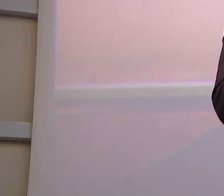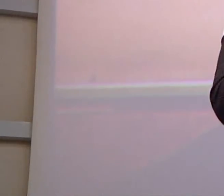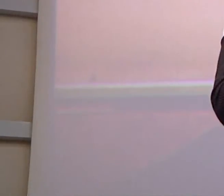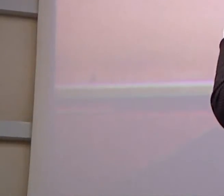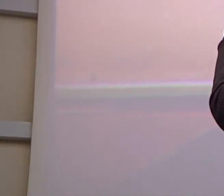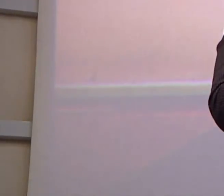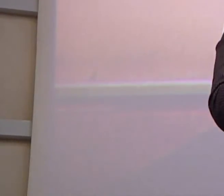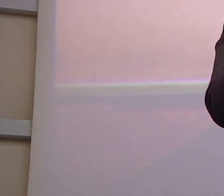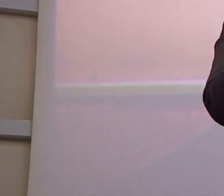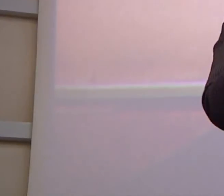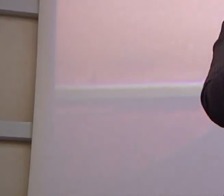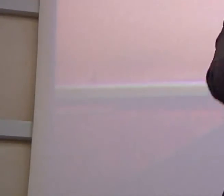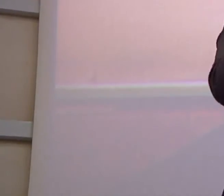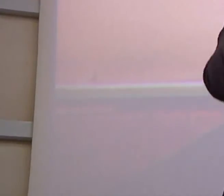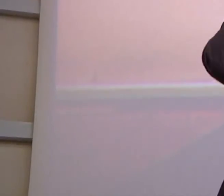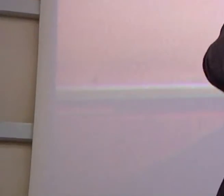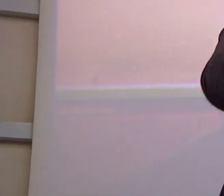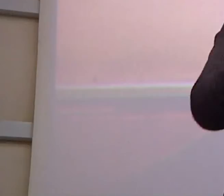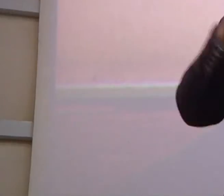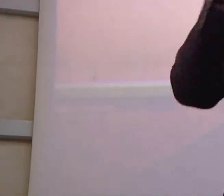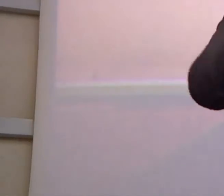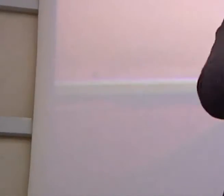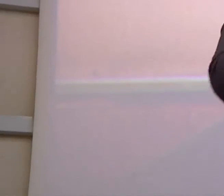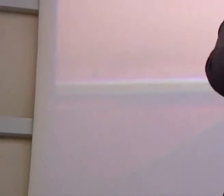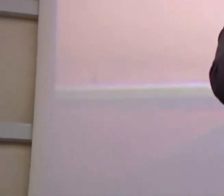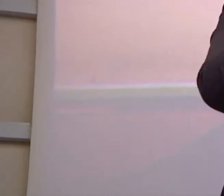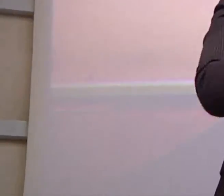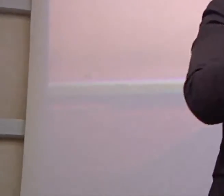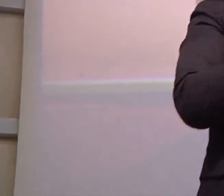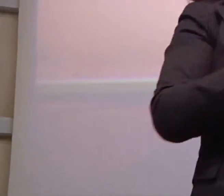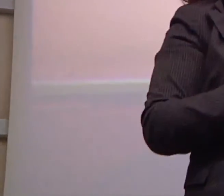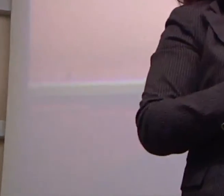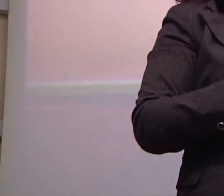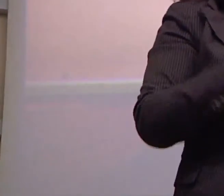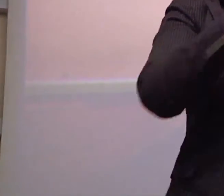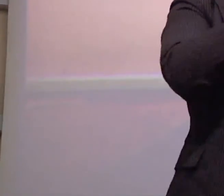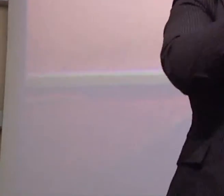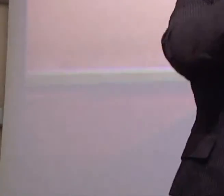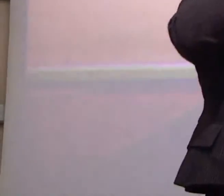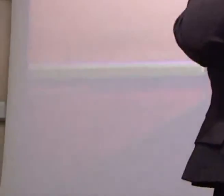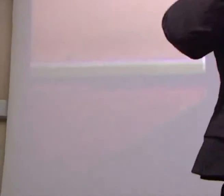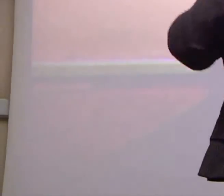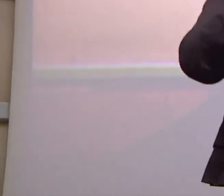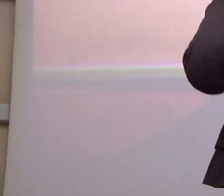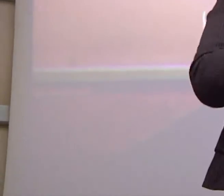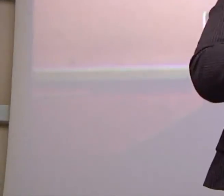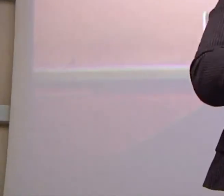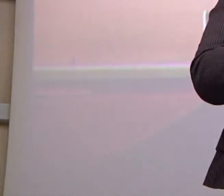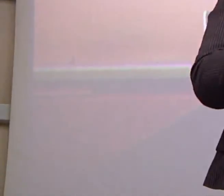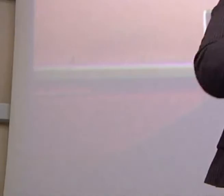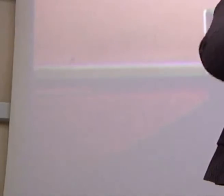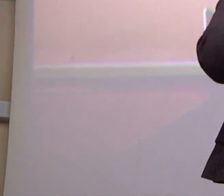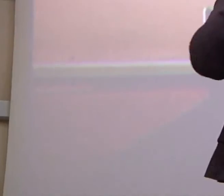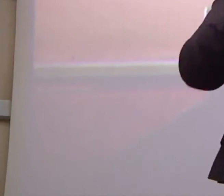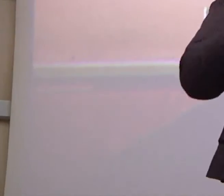rinnovata attenzione al diritto al lavoro c'è la legge 68 qualche risultato ce l'ha dato ma